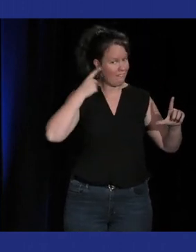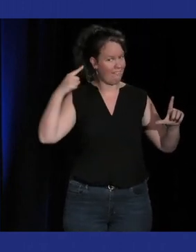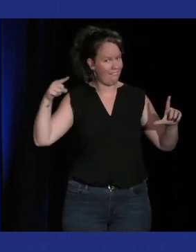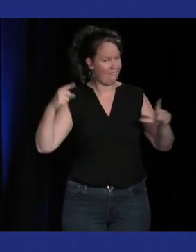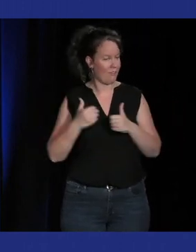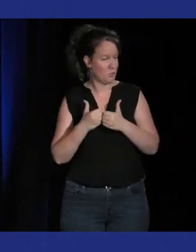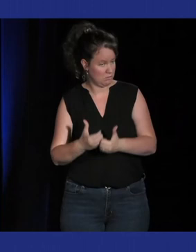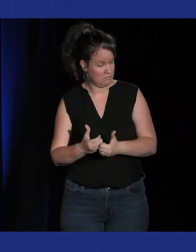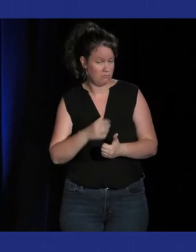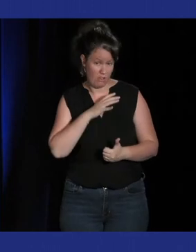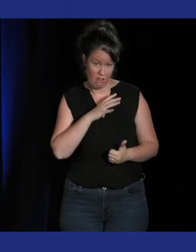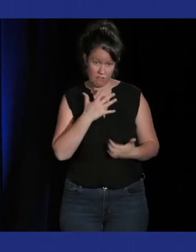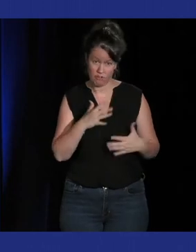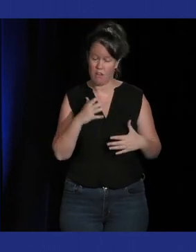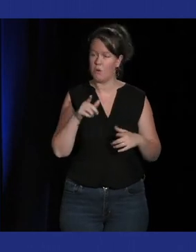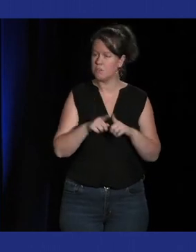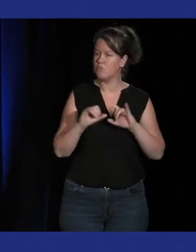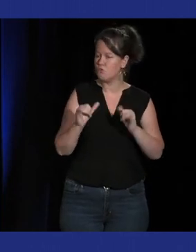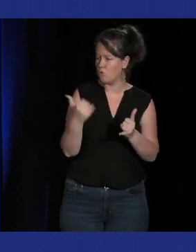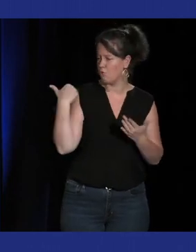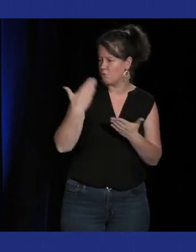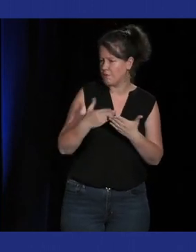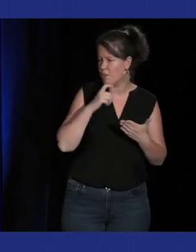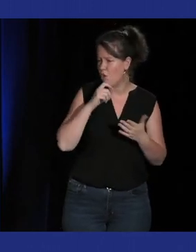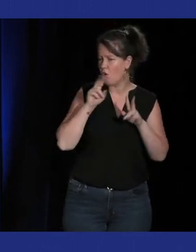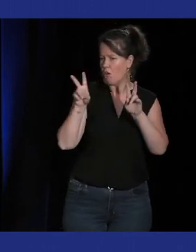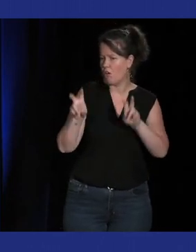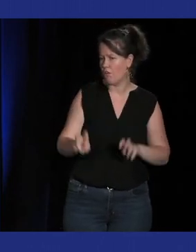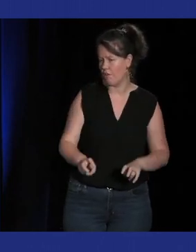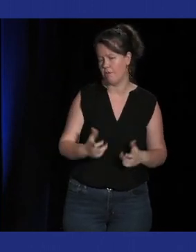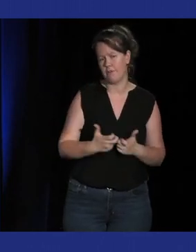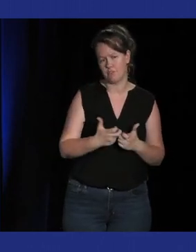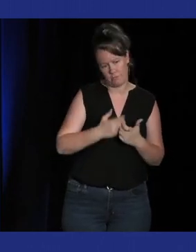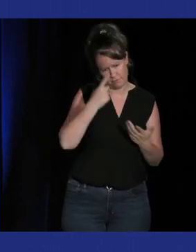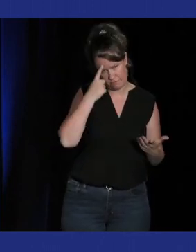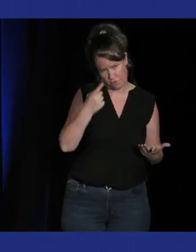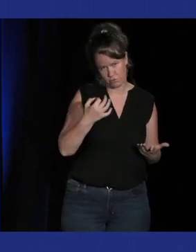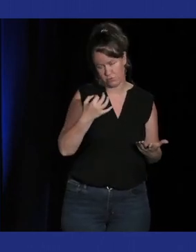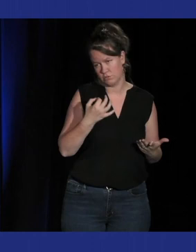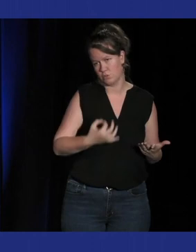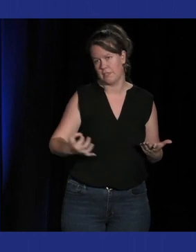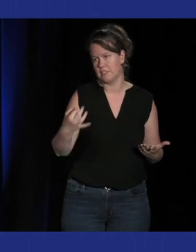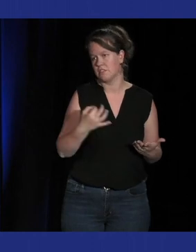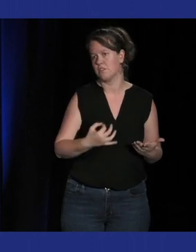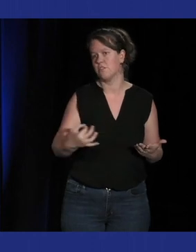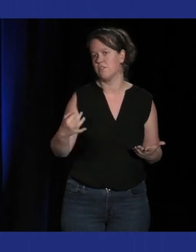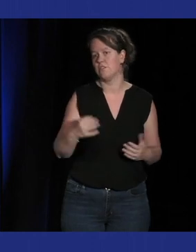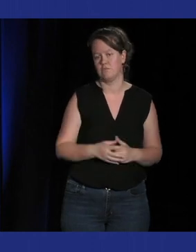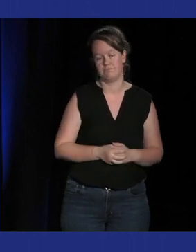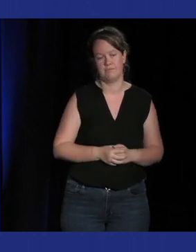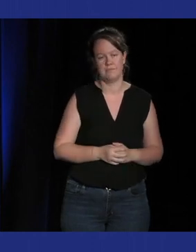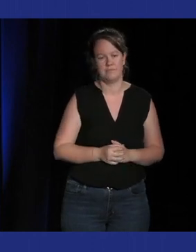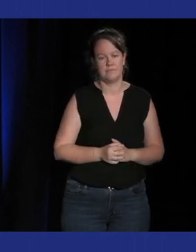là sur les titres qu'on a cités c'est vrai qu'on a tout de suite en tête l'oeuvre de Mizuguchi sur tous ces titres là